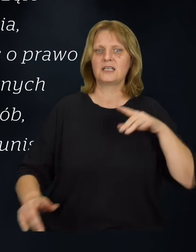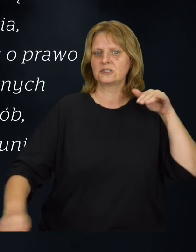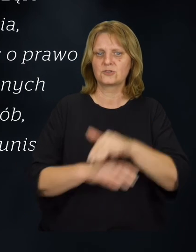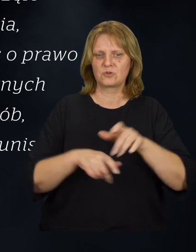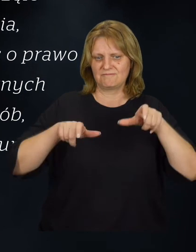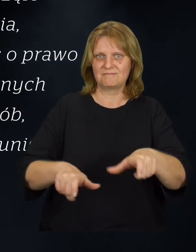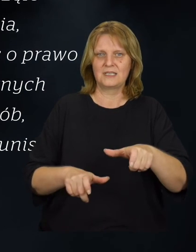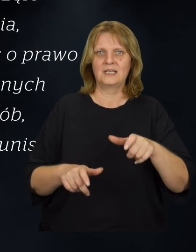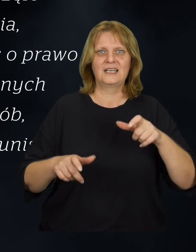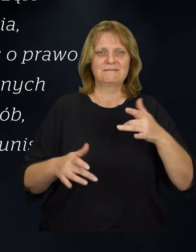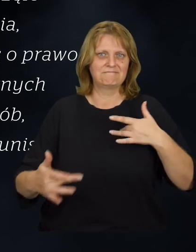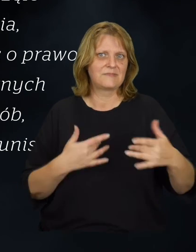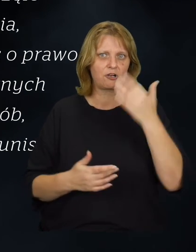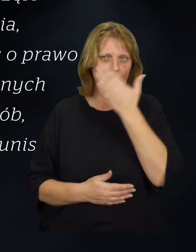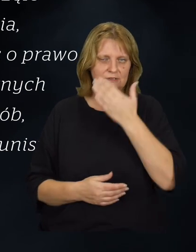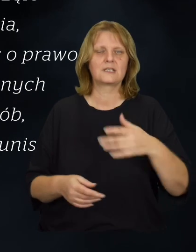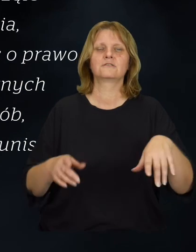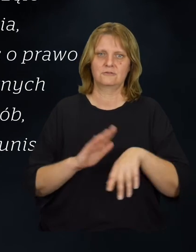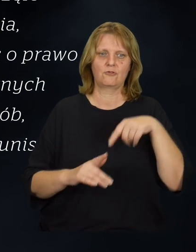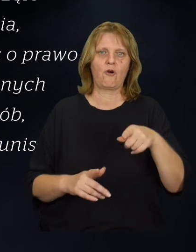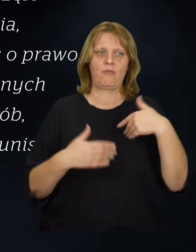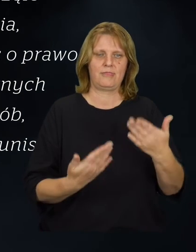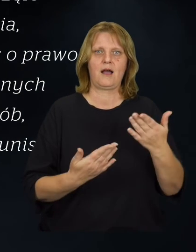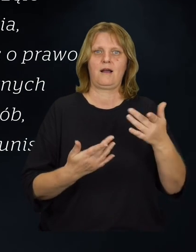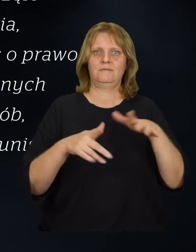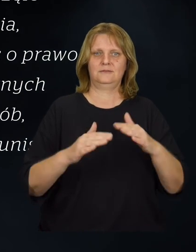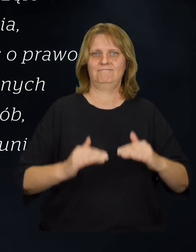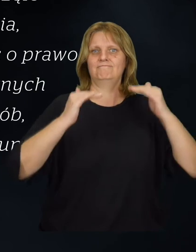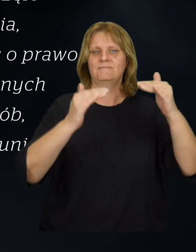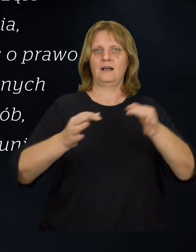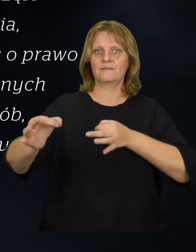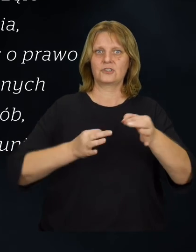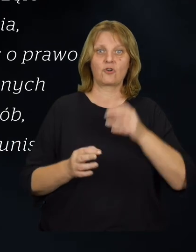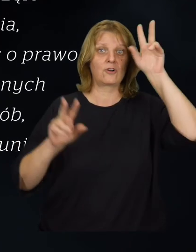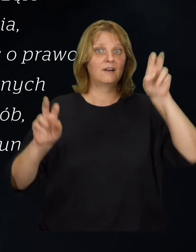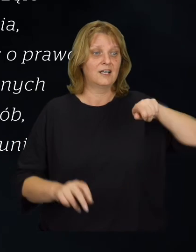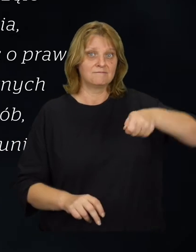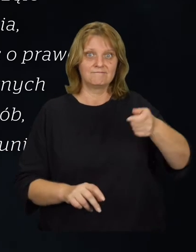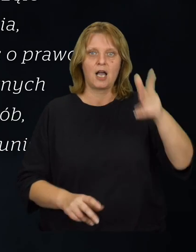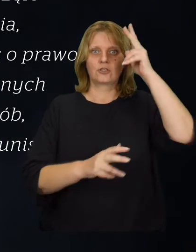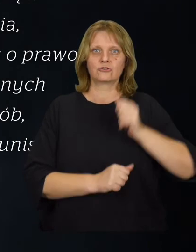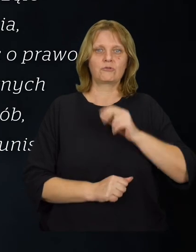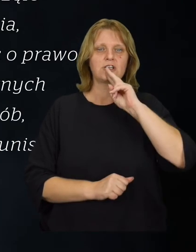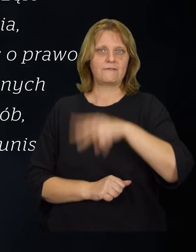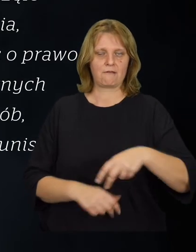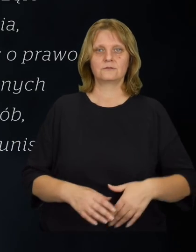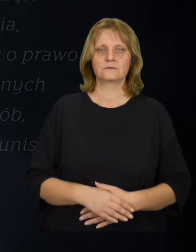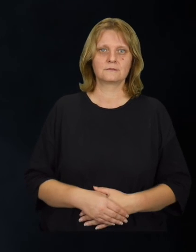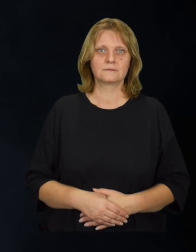siłom reżimowi komunistycznemu należnego miejsca w historii. Nazwano ich żołnierzami wyklętymi.